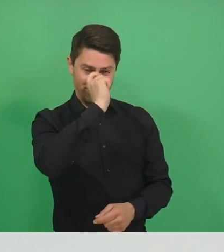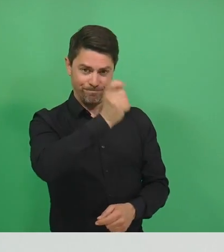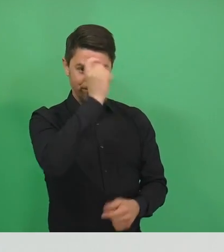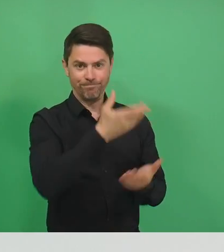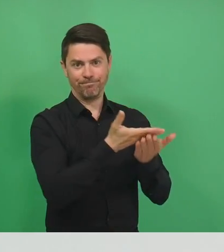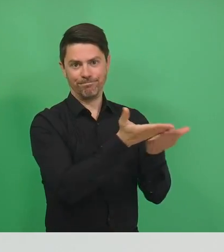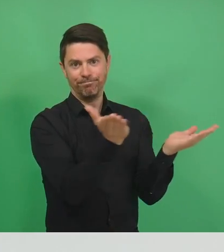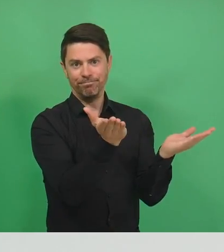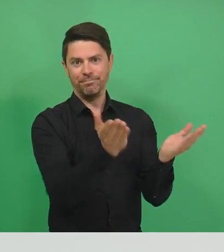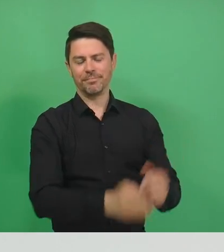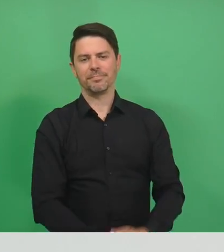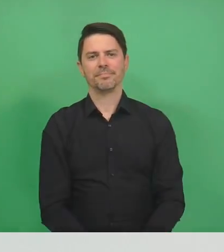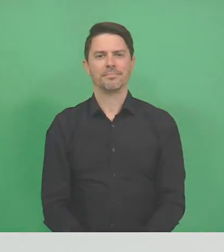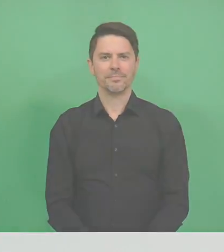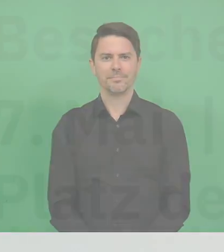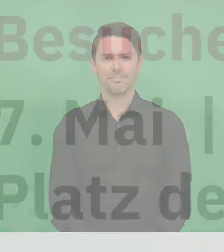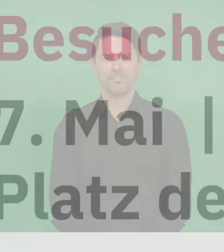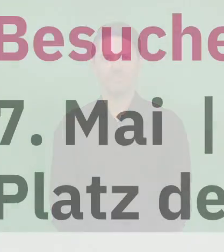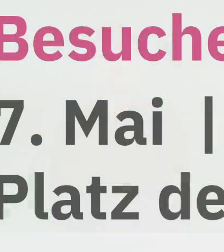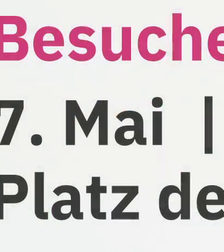meinen höchsten Respekt.